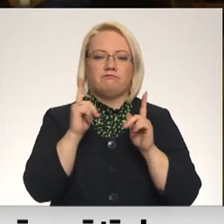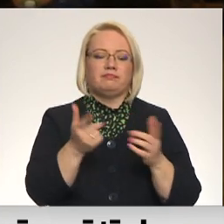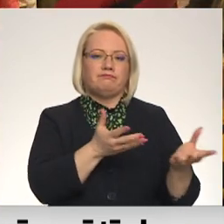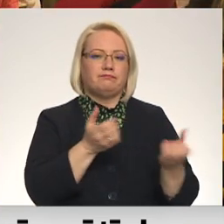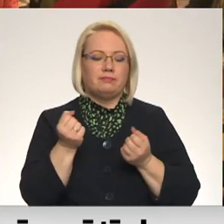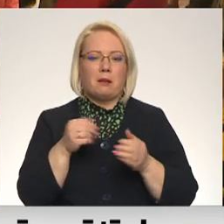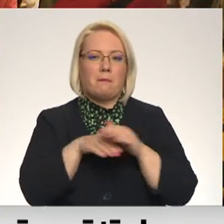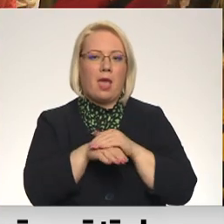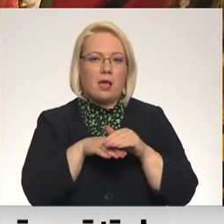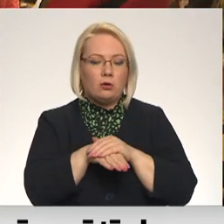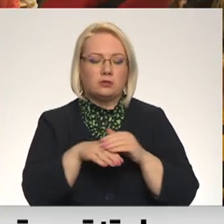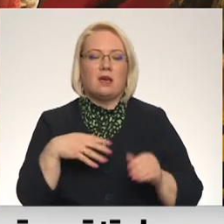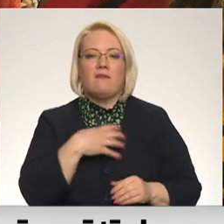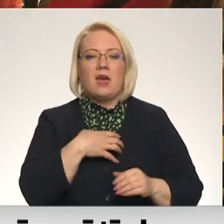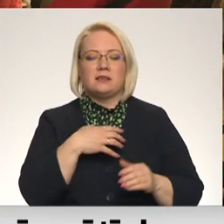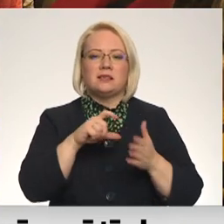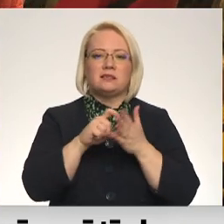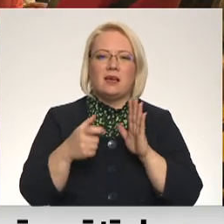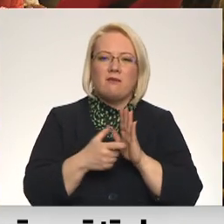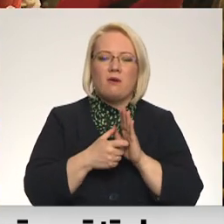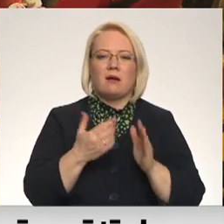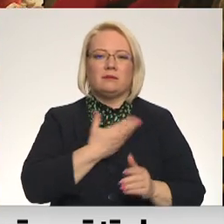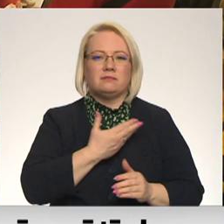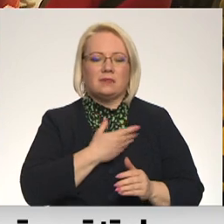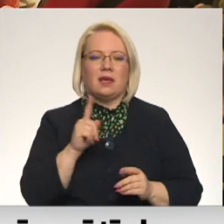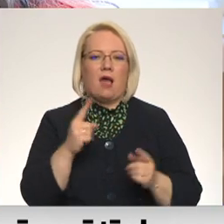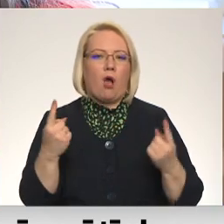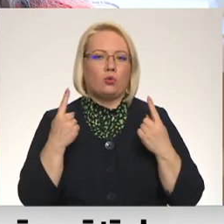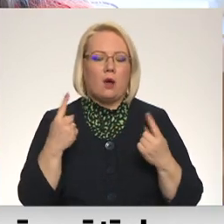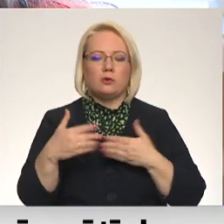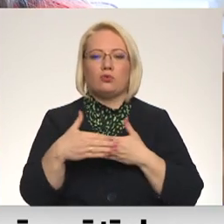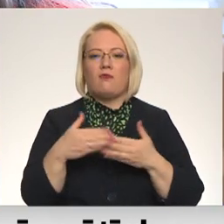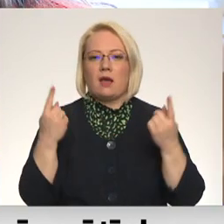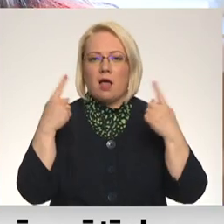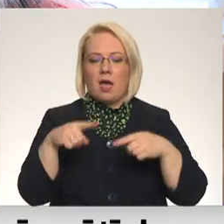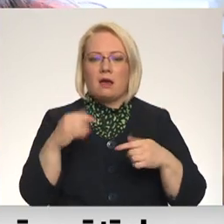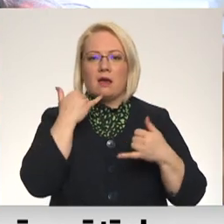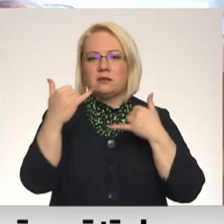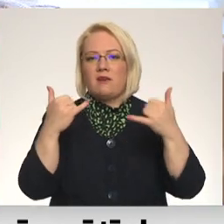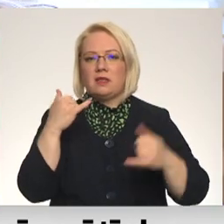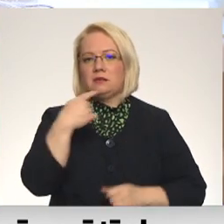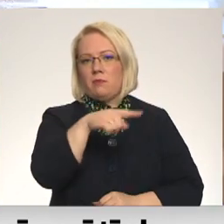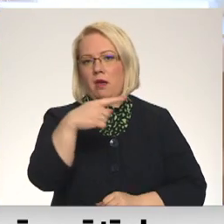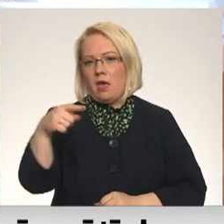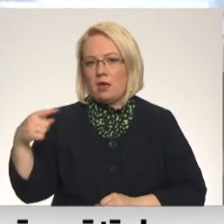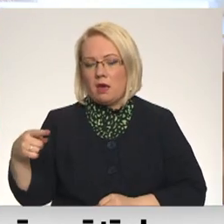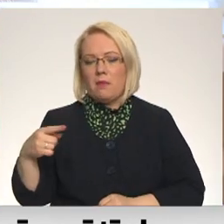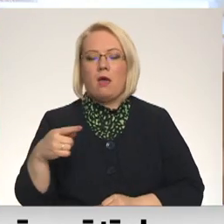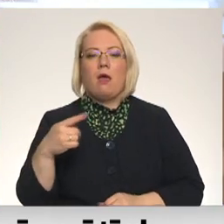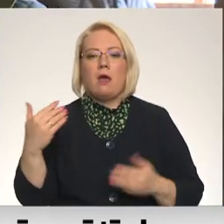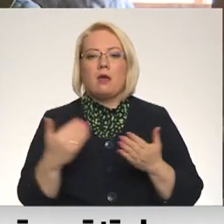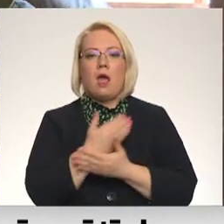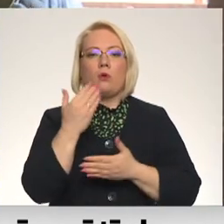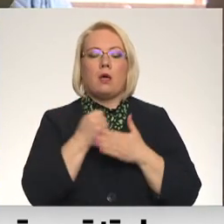bēgļus. Vajadzības pēc mājokļa aizvien ir aktuālas un tuvākajā laikā apzvanīs arī pārējos. Jaunajam